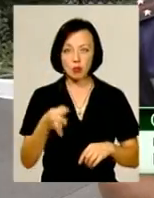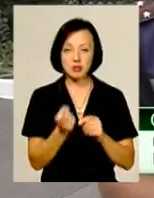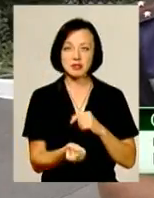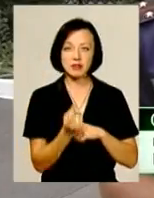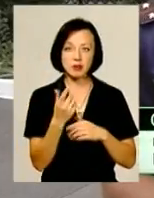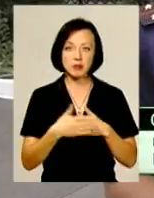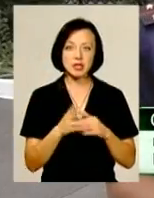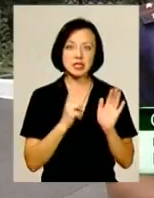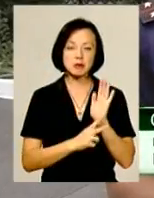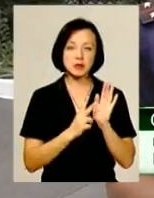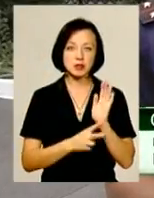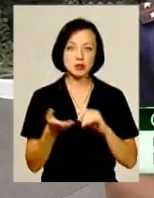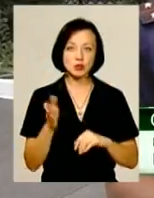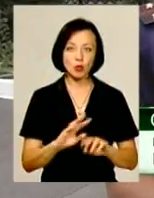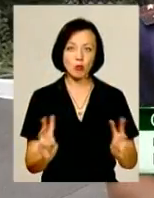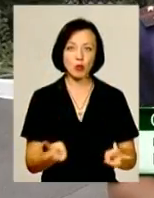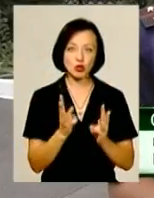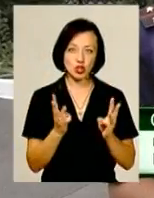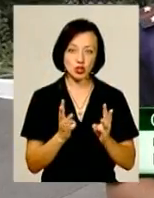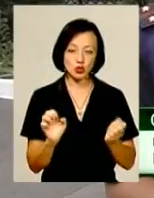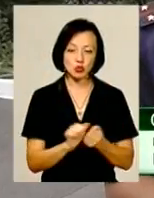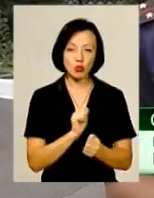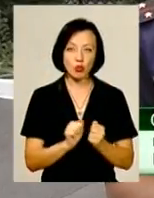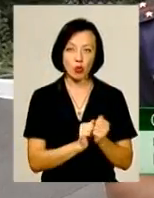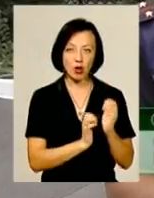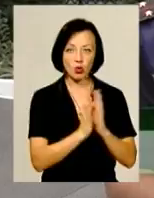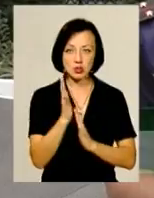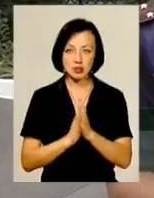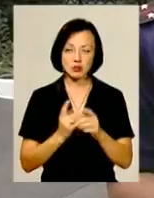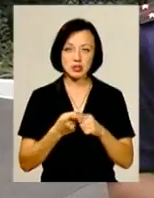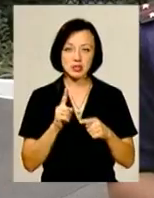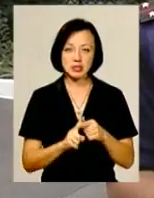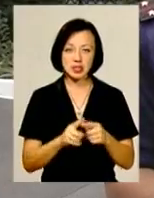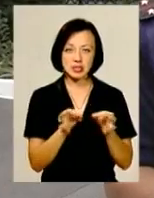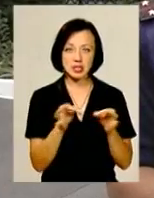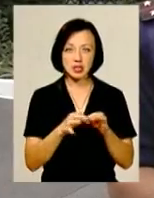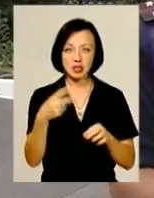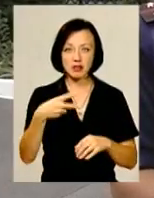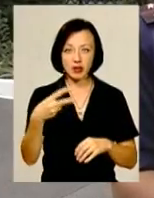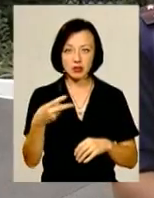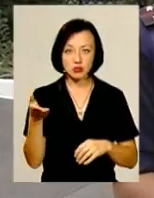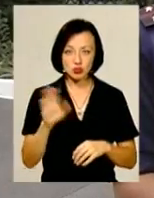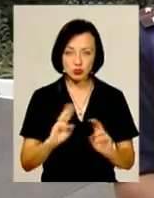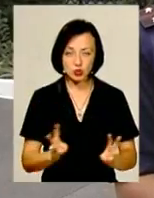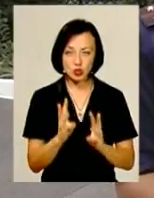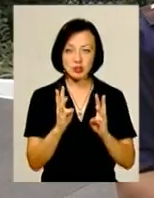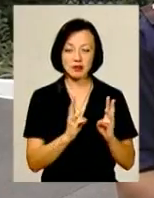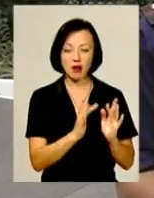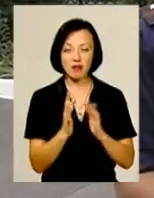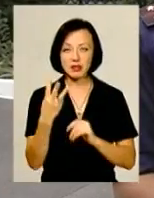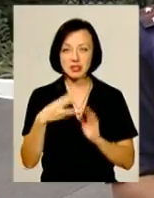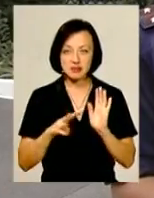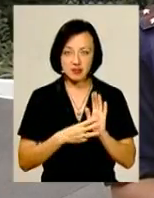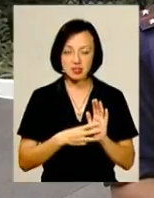порядка 70 пожеж сухої рослинності. А це стерня 20 пожеж, сухої трави 38